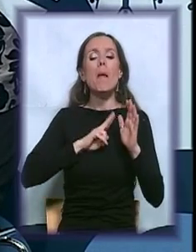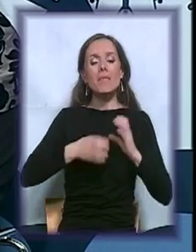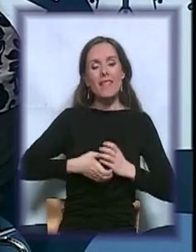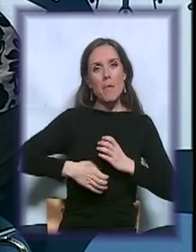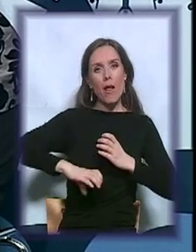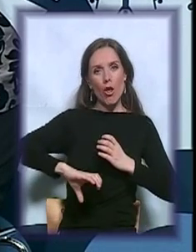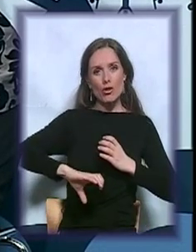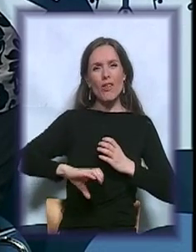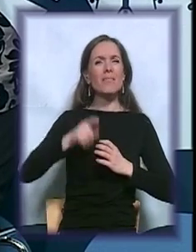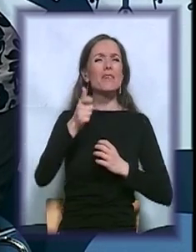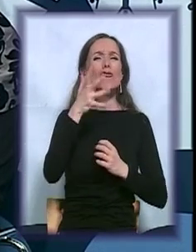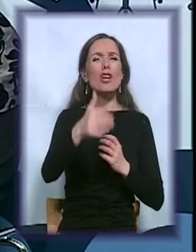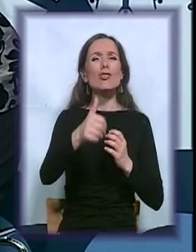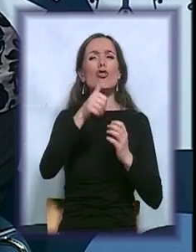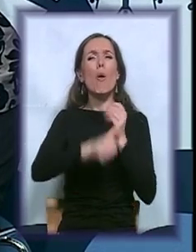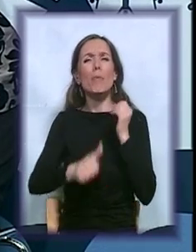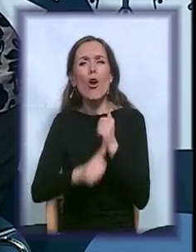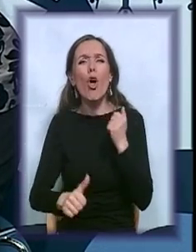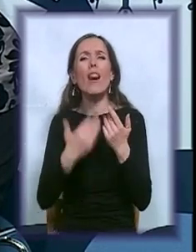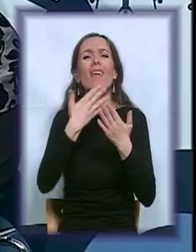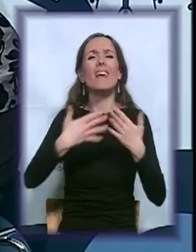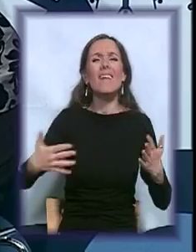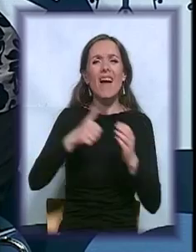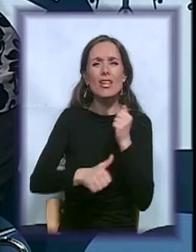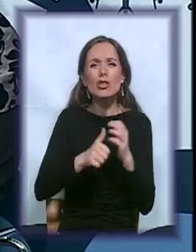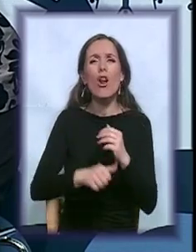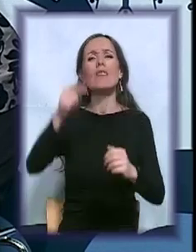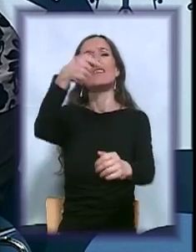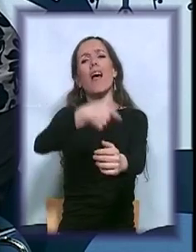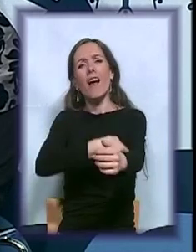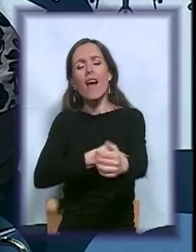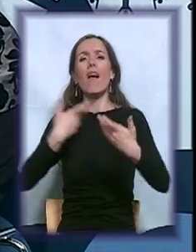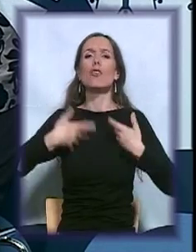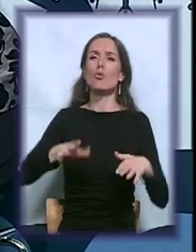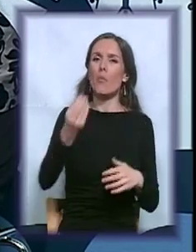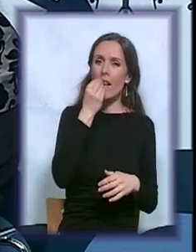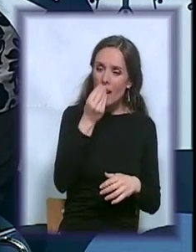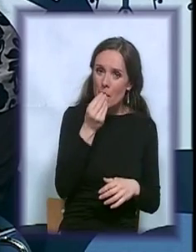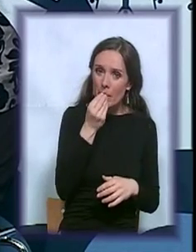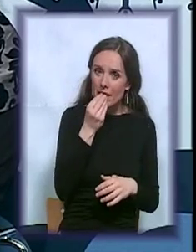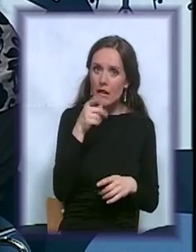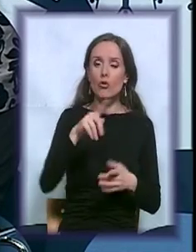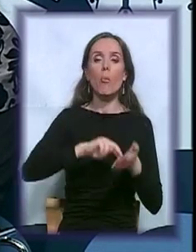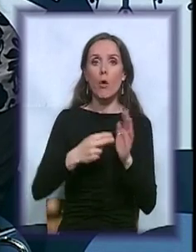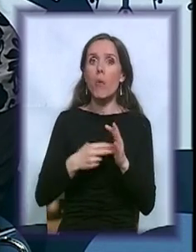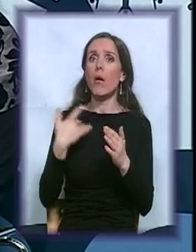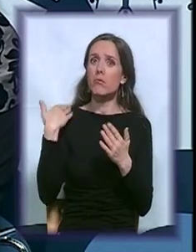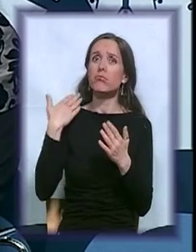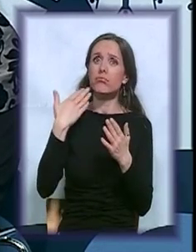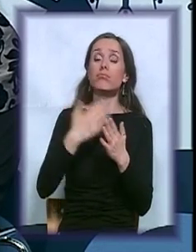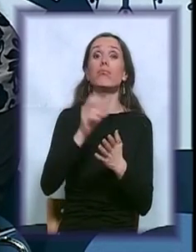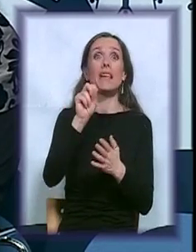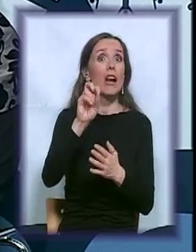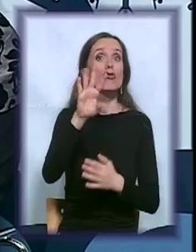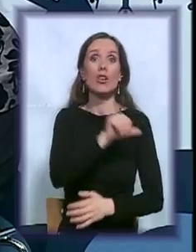česti prolivi, krvava stolica, infuzija, gubljenje apetita i taj problem postoji od 14 godina